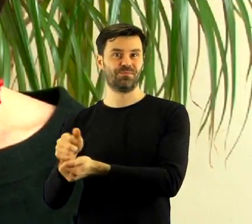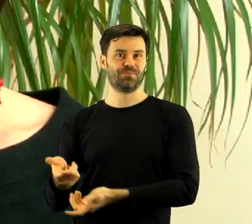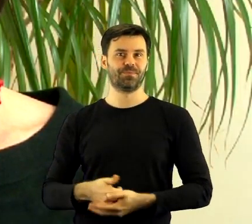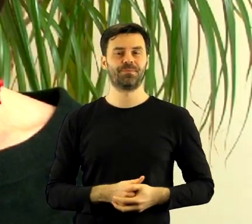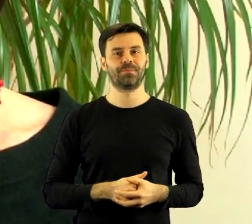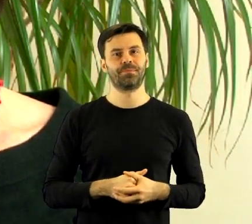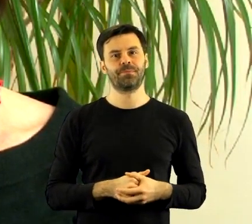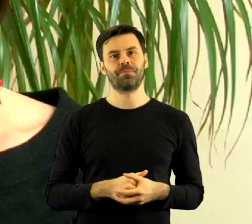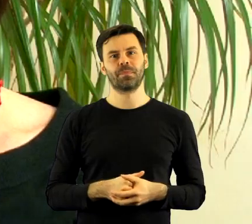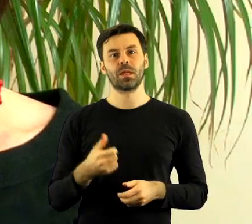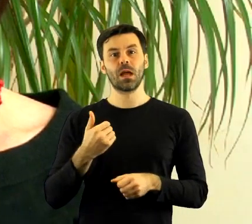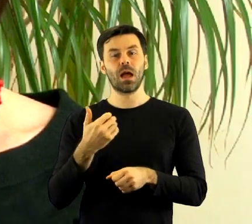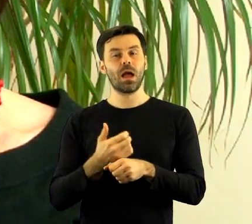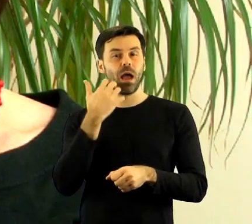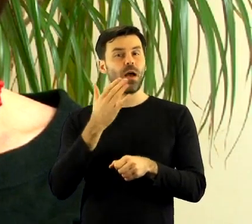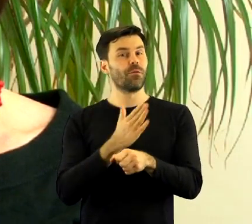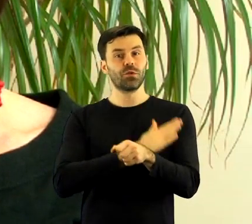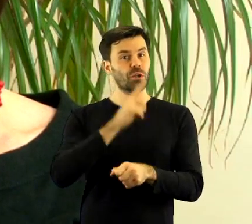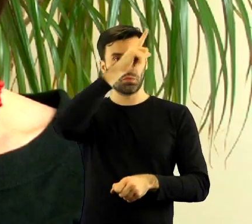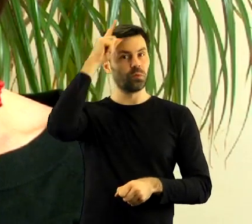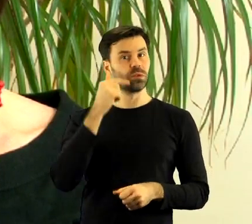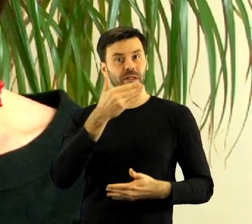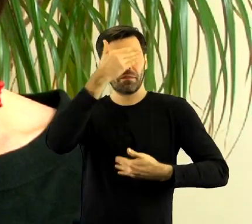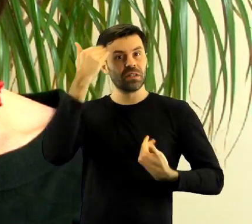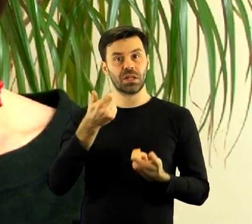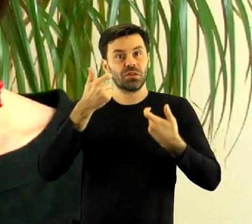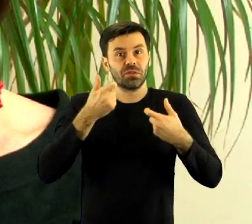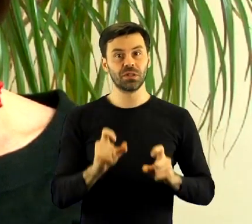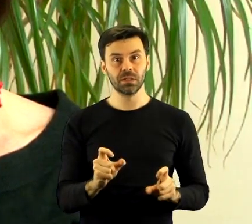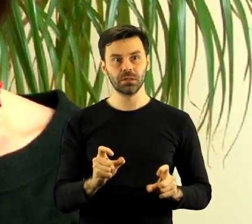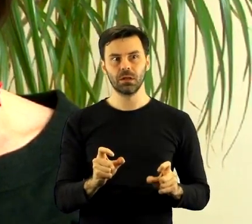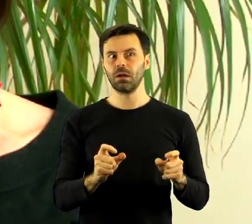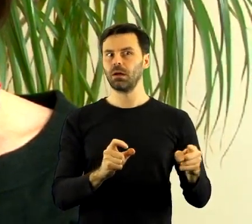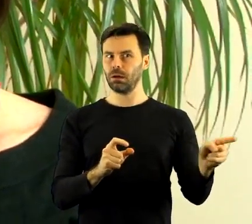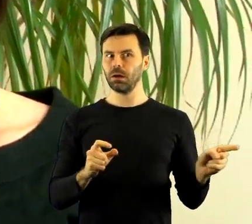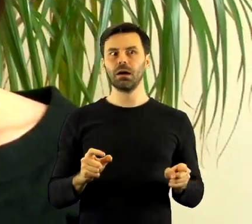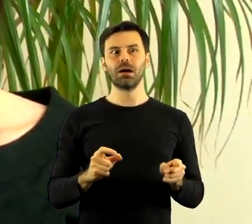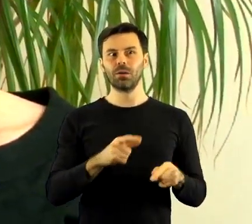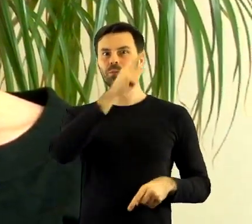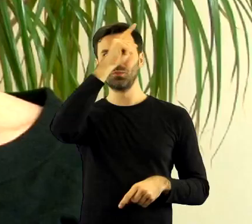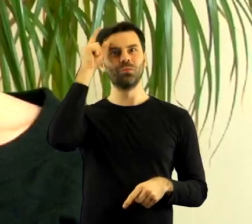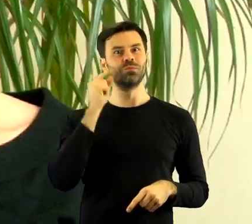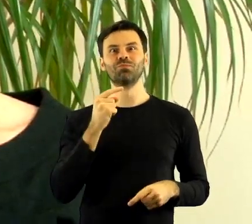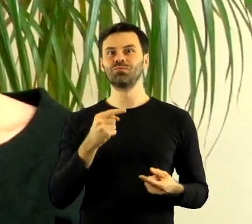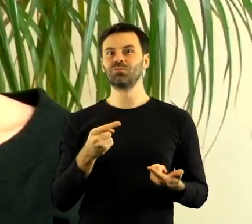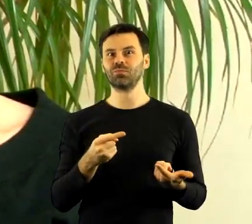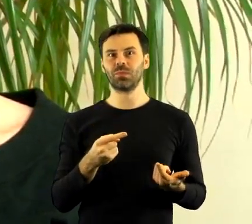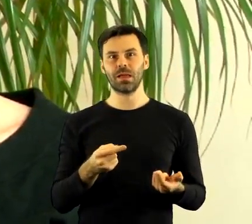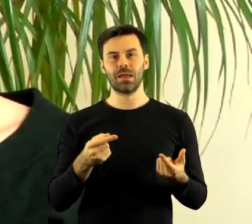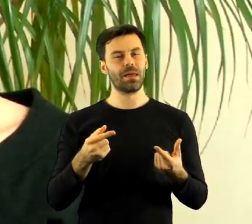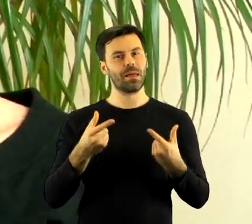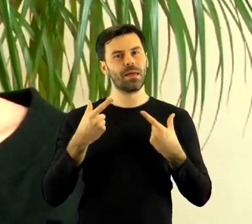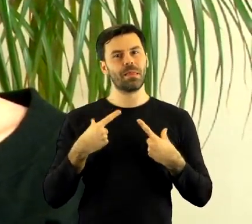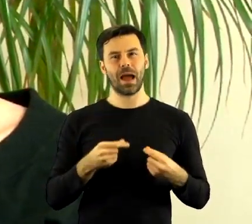którzy wcześniej nie wiedzieli o temacie, bardzo pozytywnie nas zaskoczyła. Wiele ludzi zaczęło